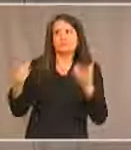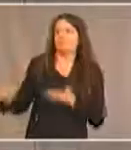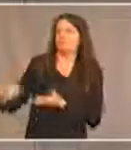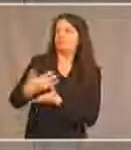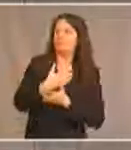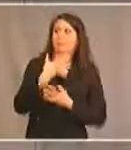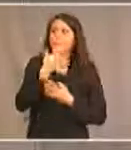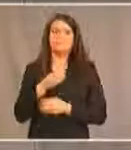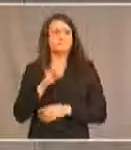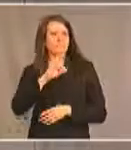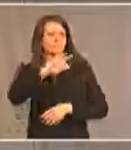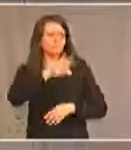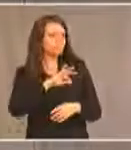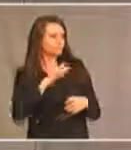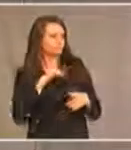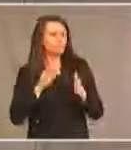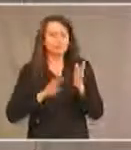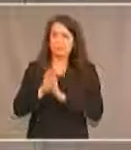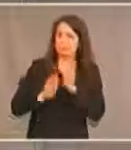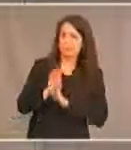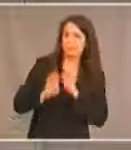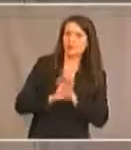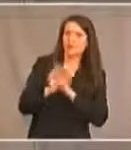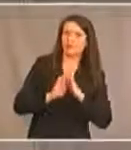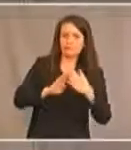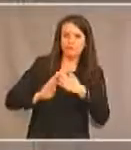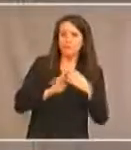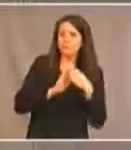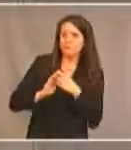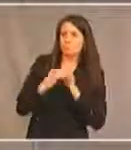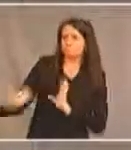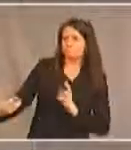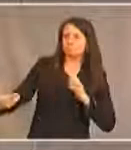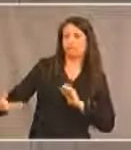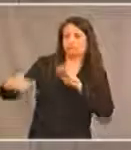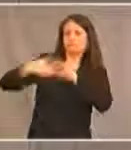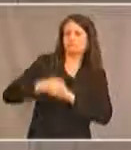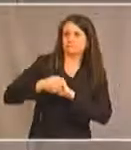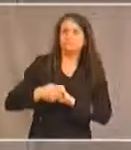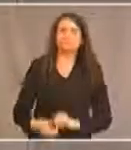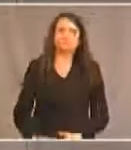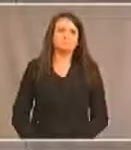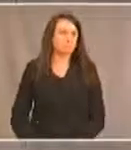occasion de développer des communautés qui seront à l'écoute de tous.